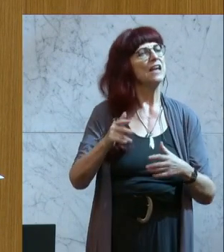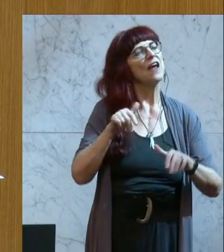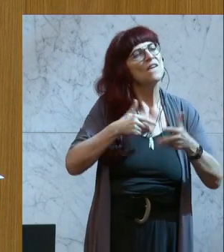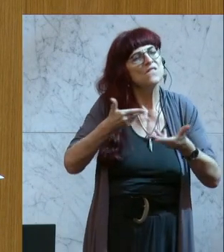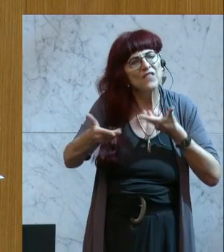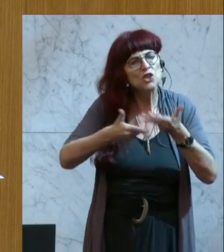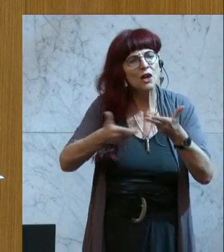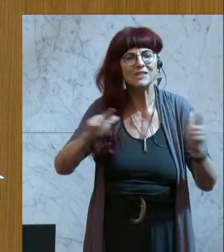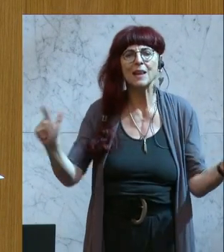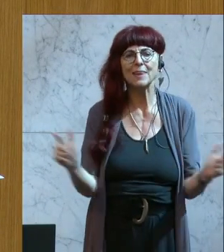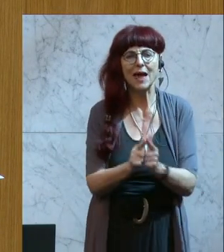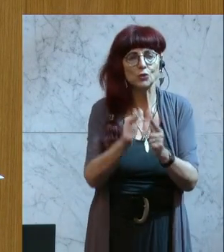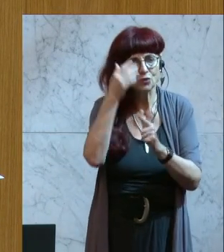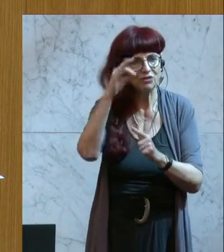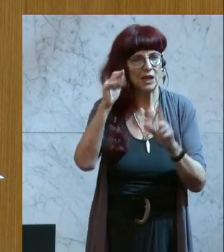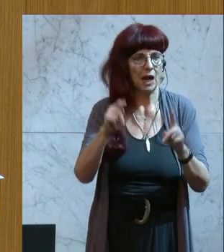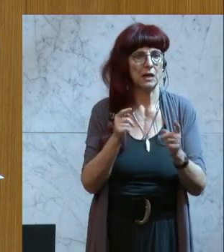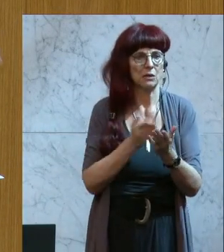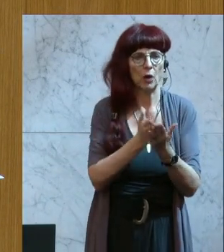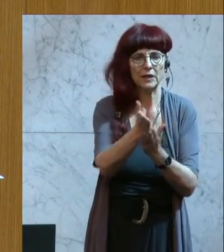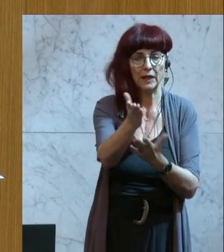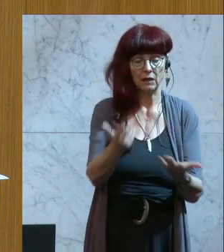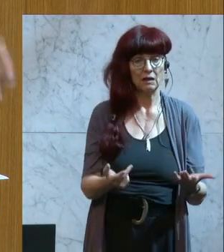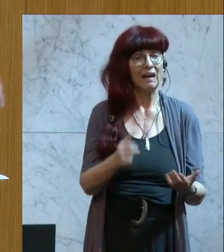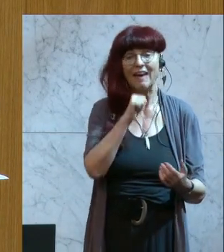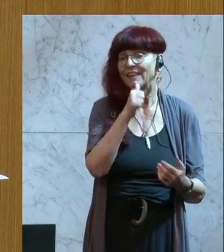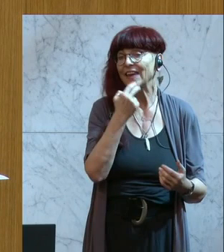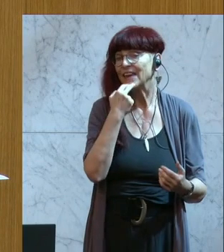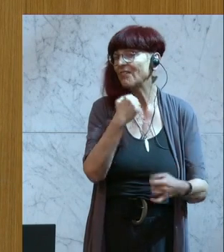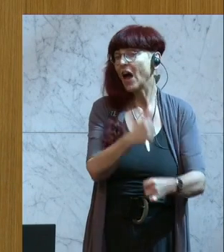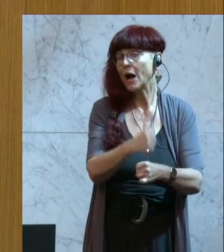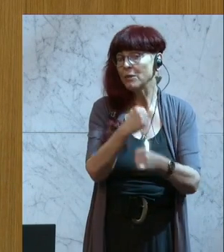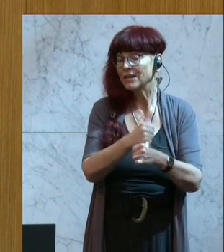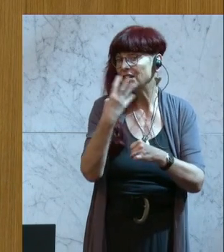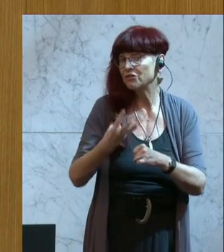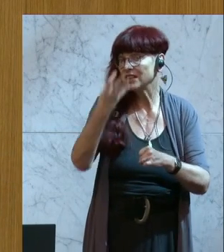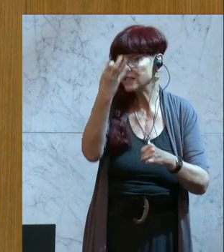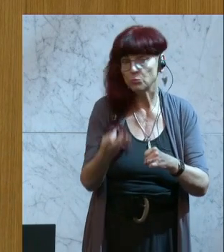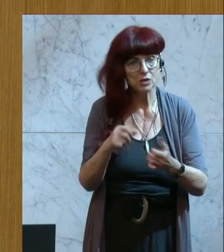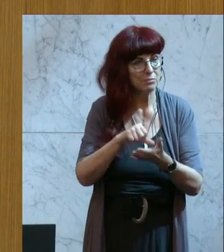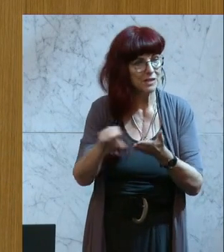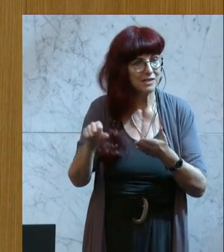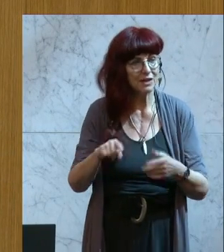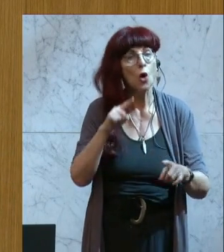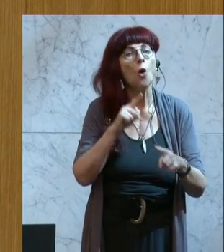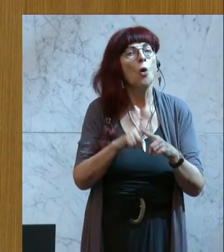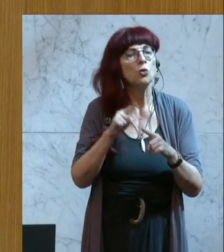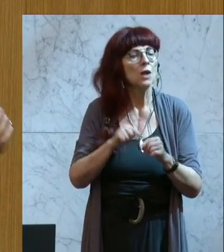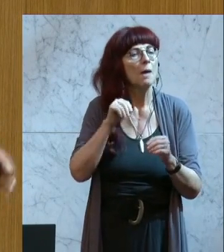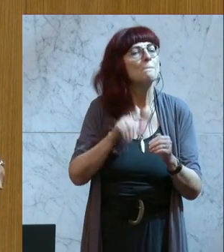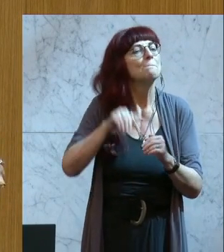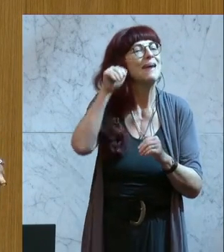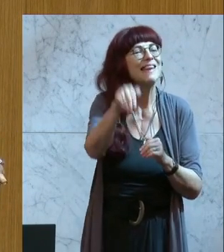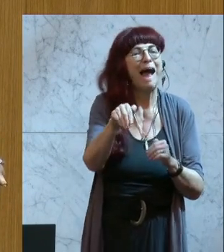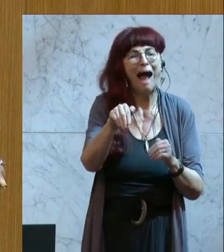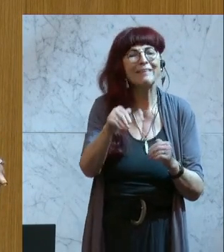Und das heißt eben nicht, dass die, die hacken, 40 Prozent zahlen und der Erbe, Milliarden, Erbe, Null